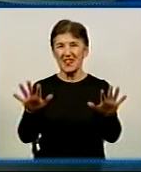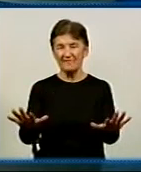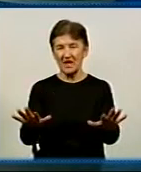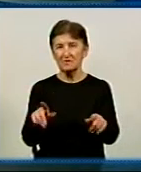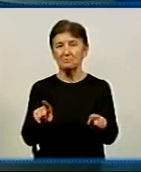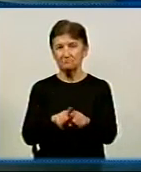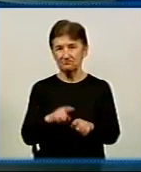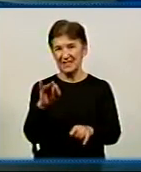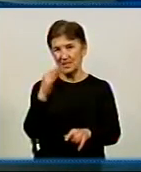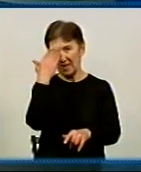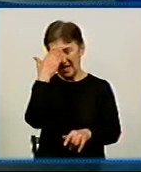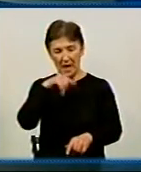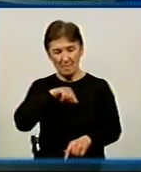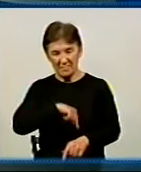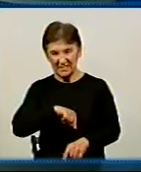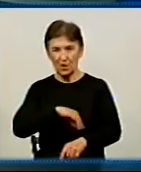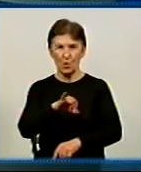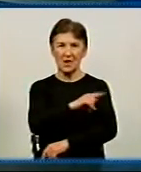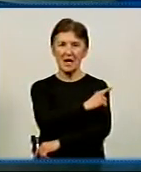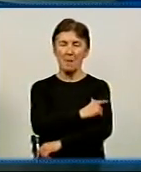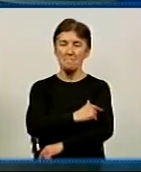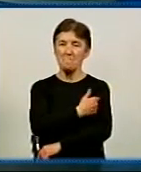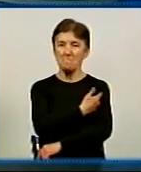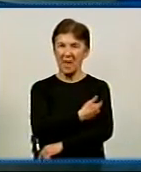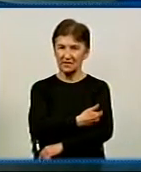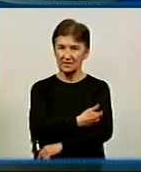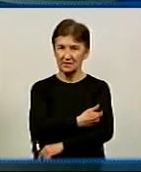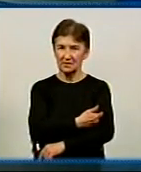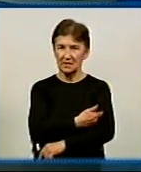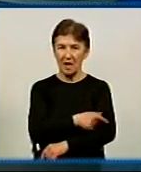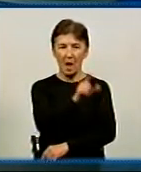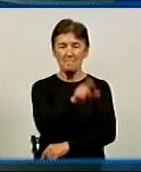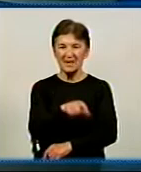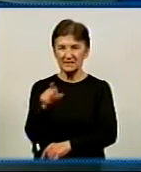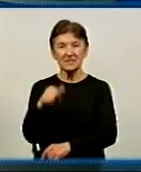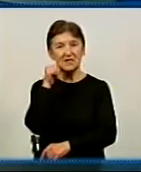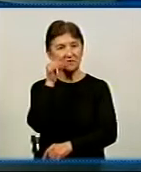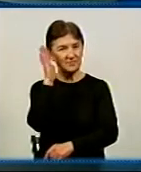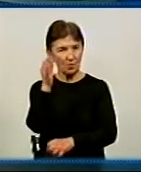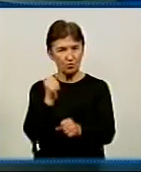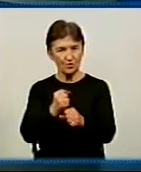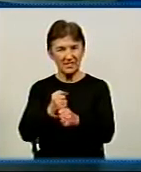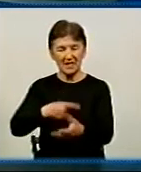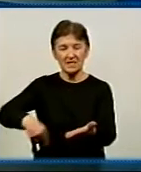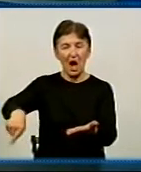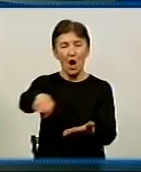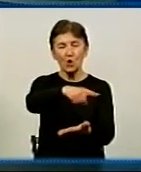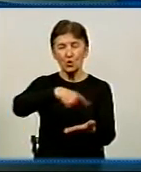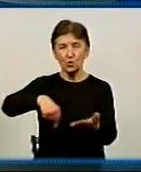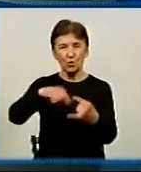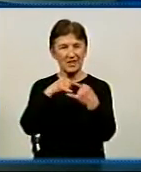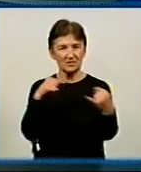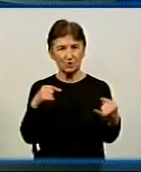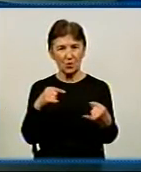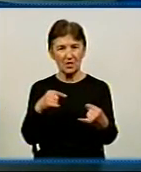психолога, і медперсонал. Ми будемо робити круглий стол завтра, де будемо обсуждати взаємодісті